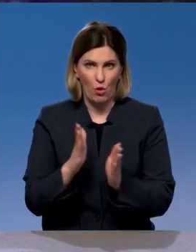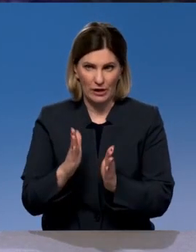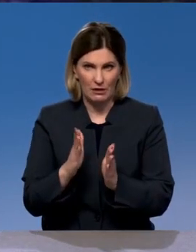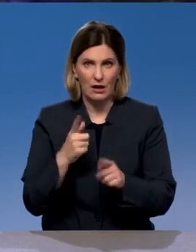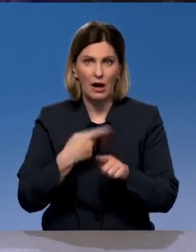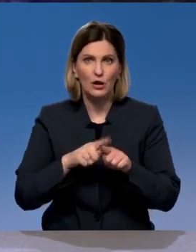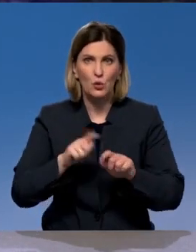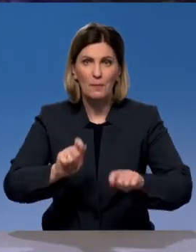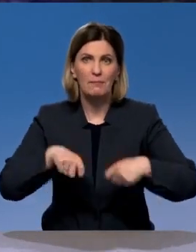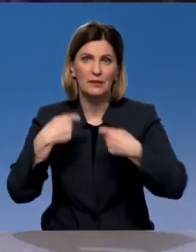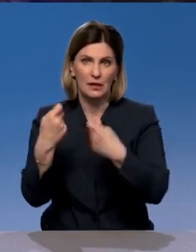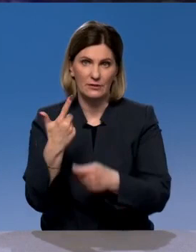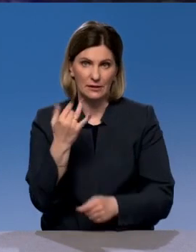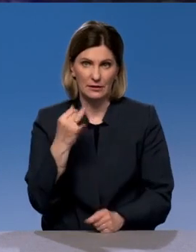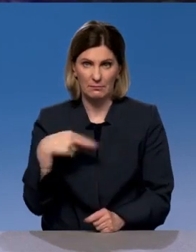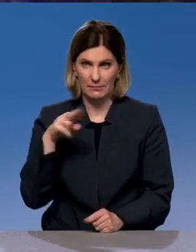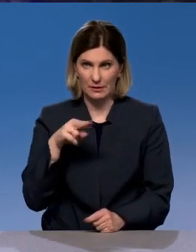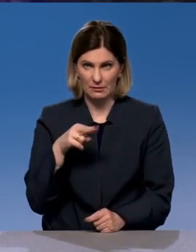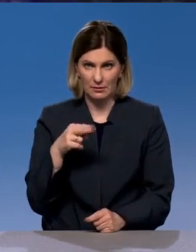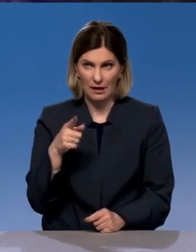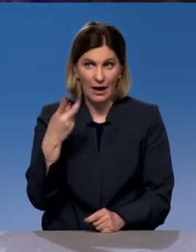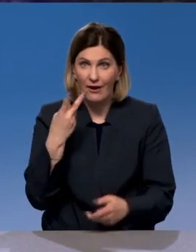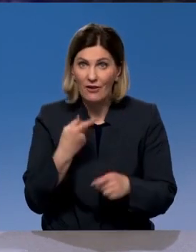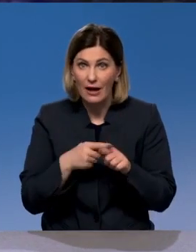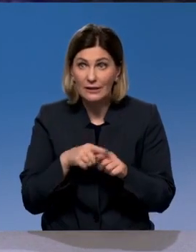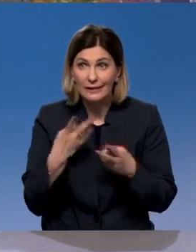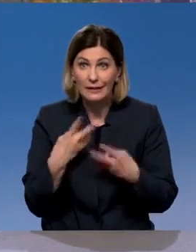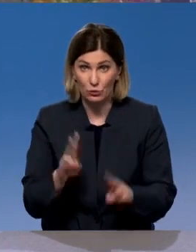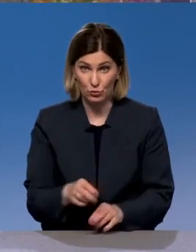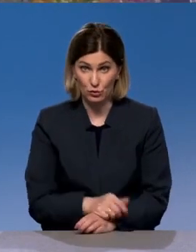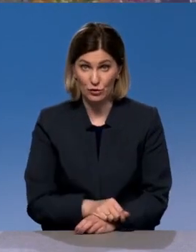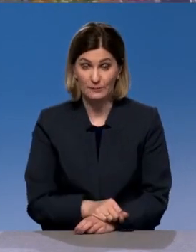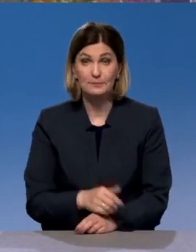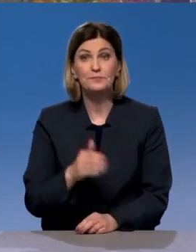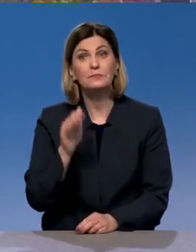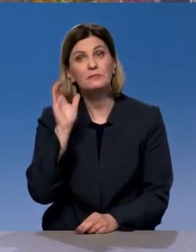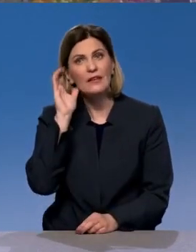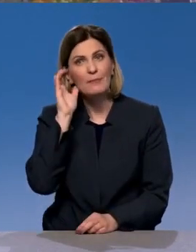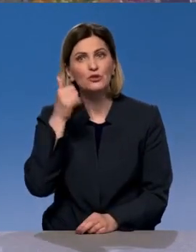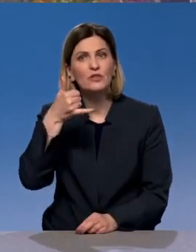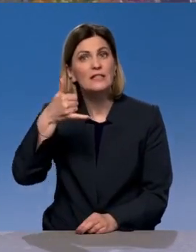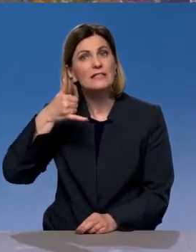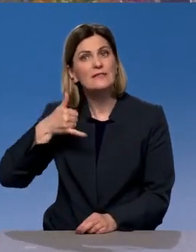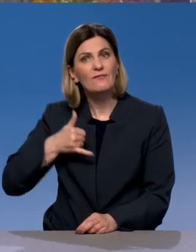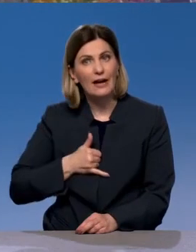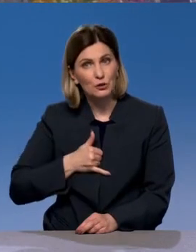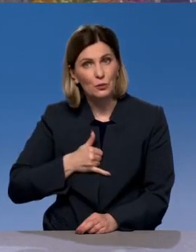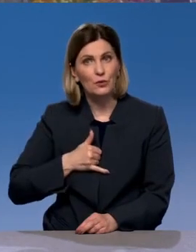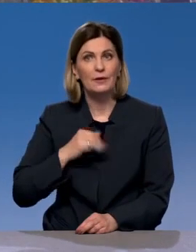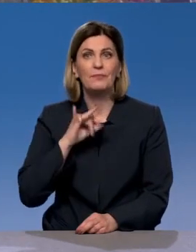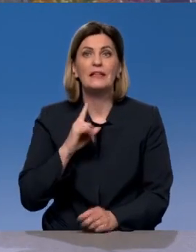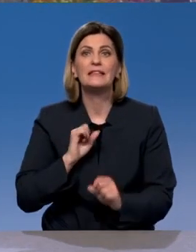который ему абсолютно не нужен. У меня нет необходимости в нем. Послушаем звонки. Из Тамбовской области нам дозвонилась Светлана.